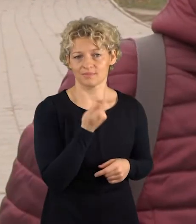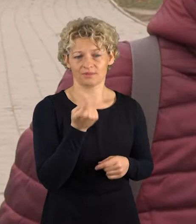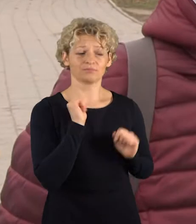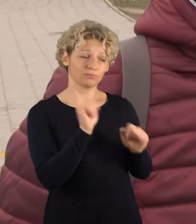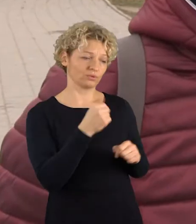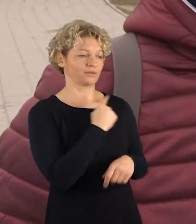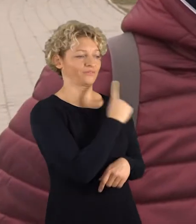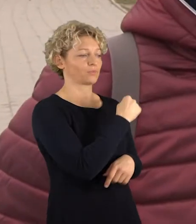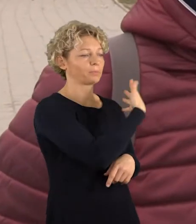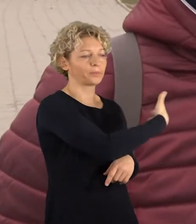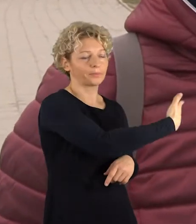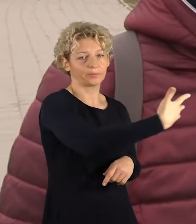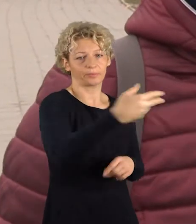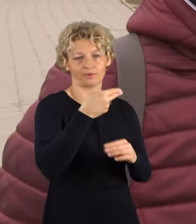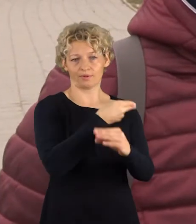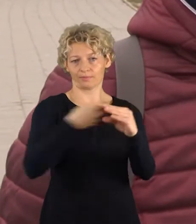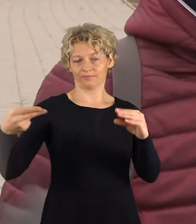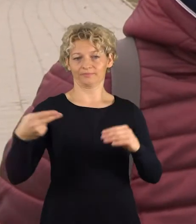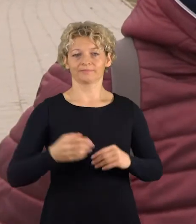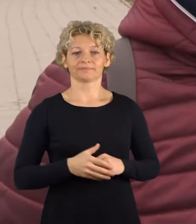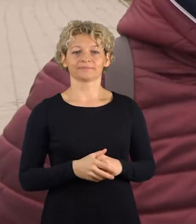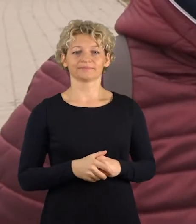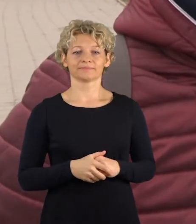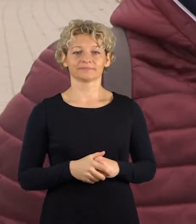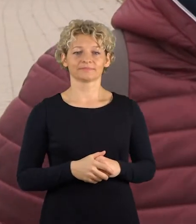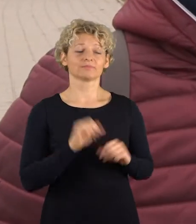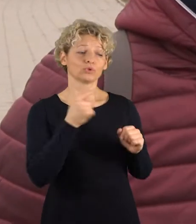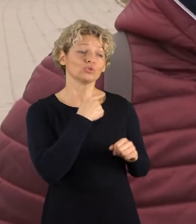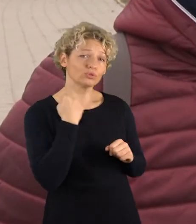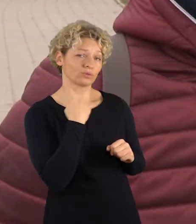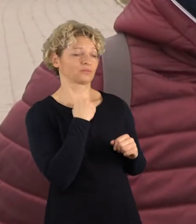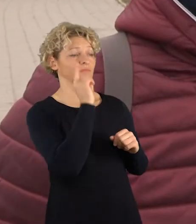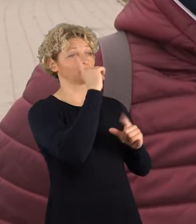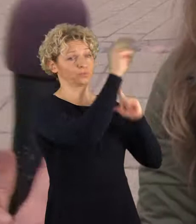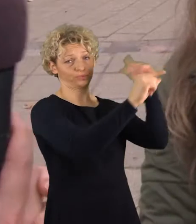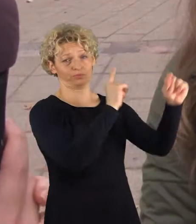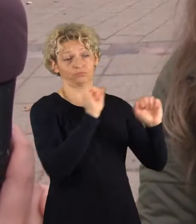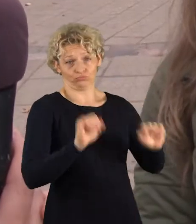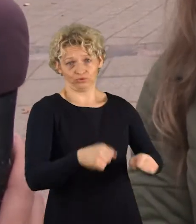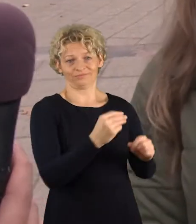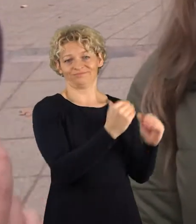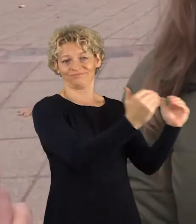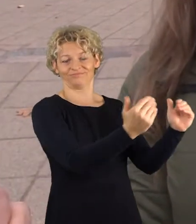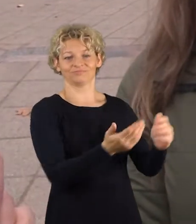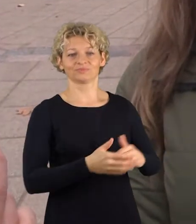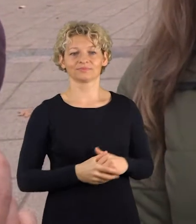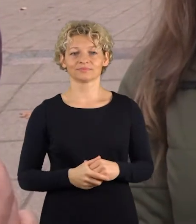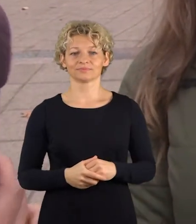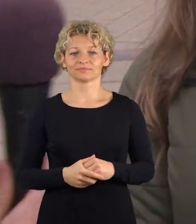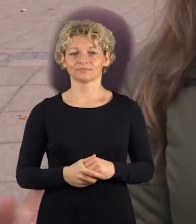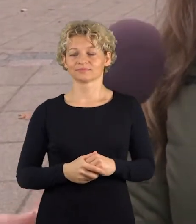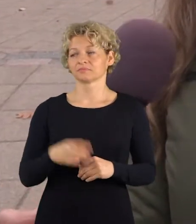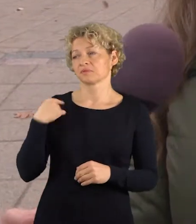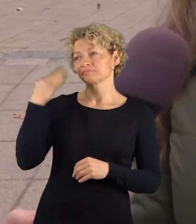dabar rada 50 eurų į mėnesį, tai galėtų dar daugiau pažiūrėti kitas šalias, kokie yra mokybai. Ką manote apie valstybės